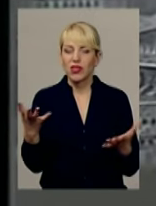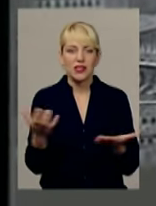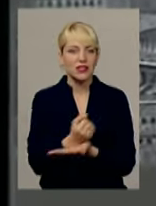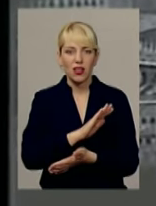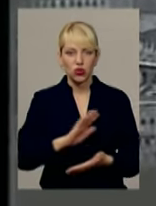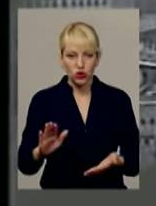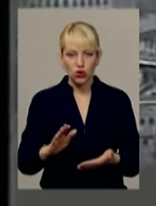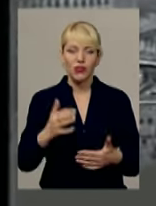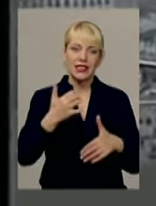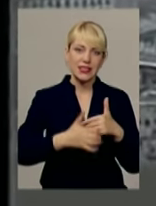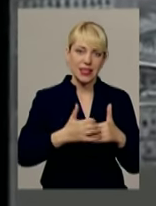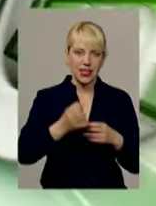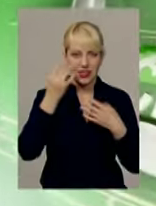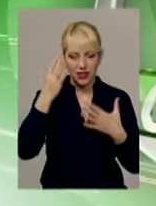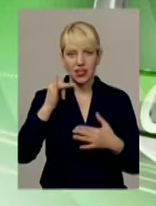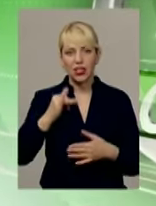ні серед духівництва.